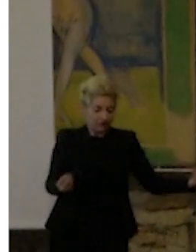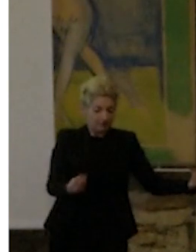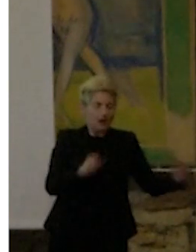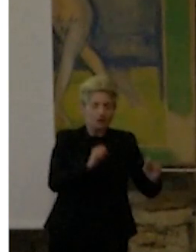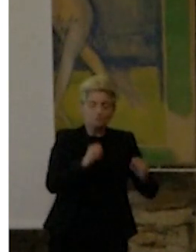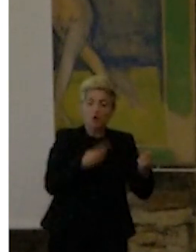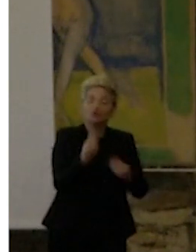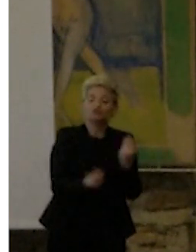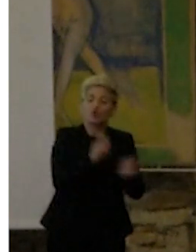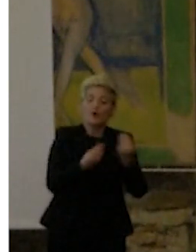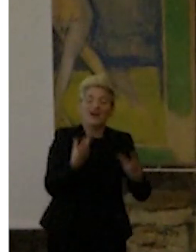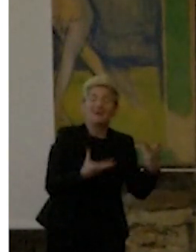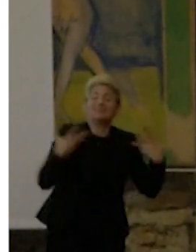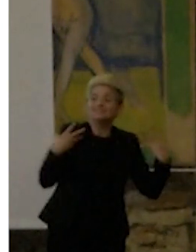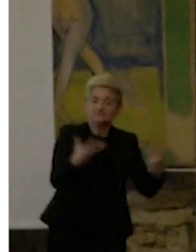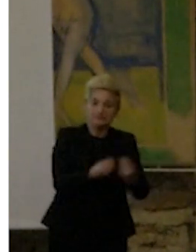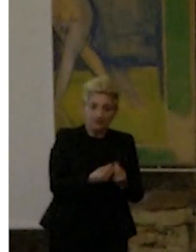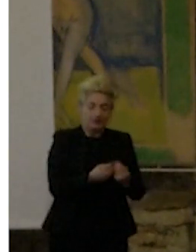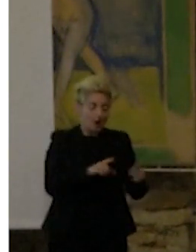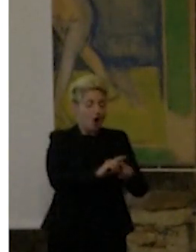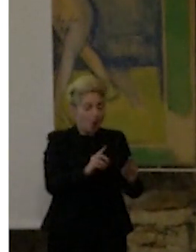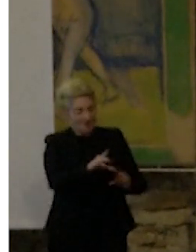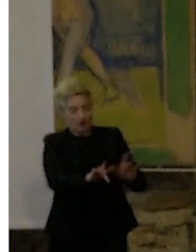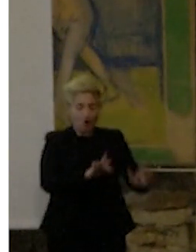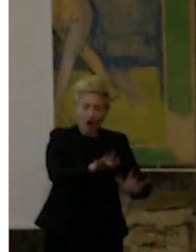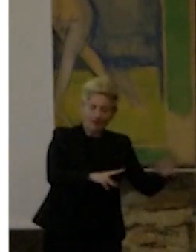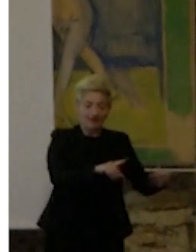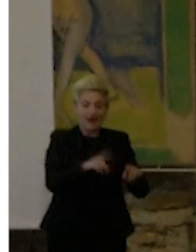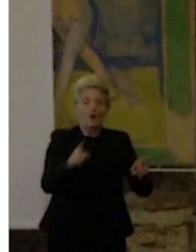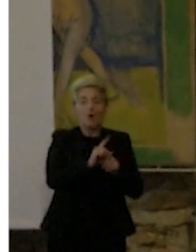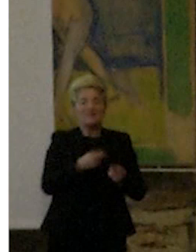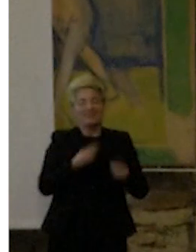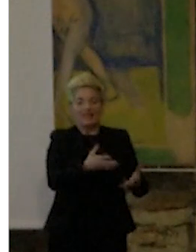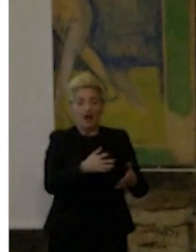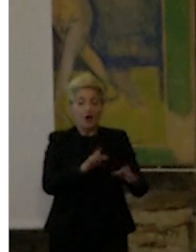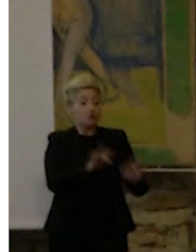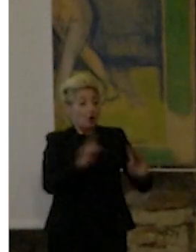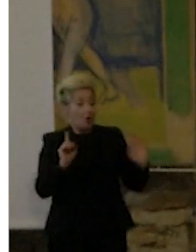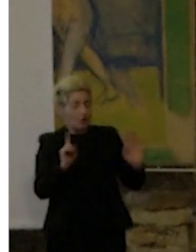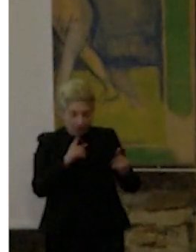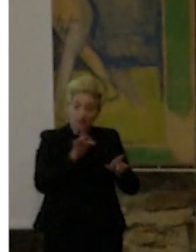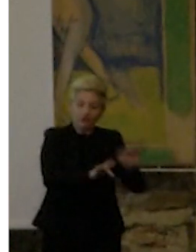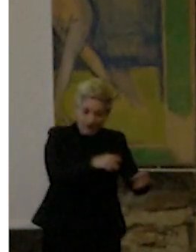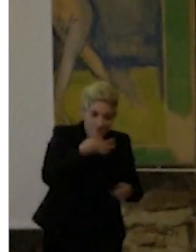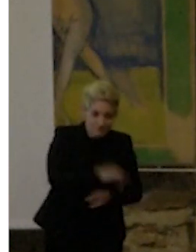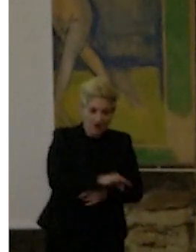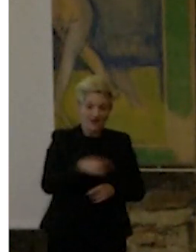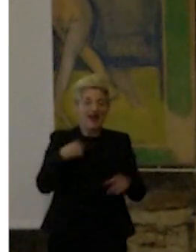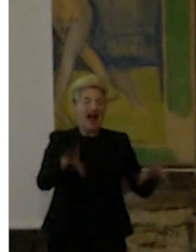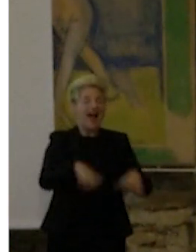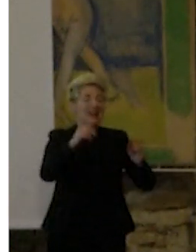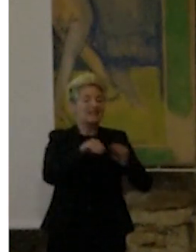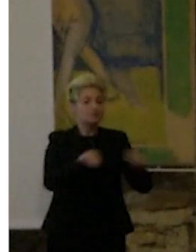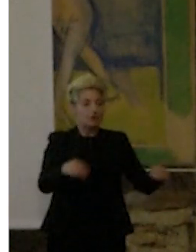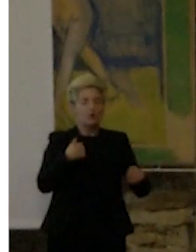E quindi metterli, come dire, stressarli. Io all'inizio della mostra, dicevo, ho ripreso in mano Munari, ho